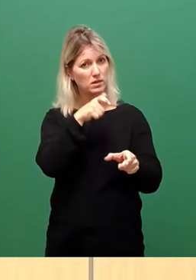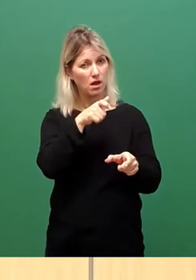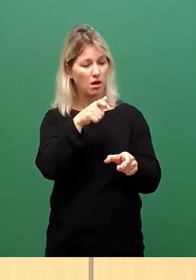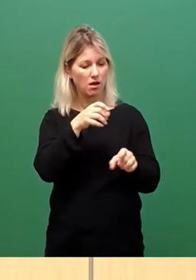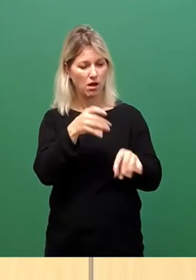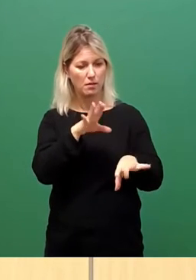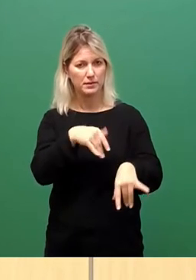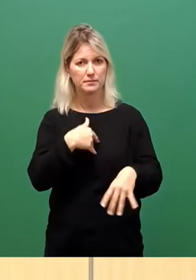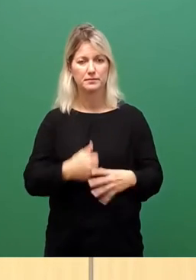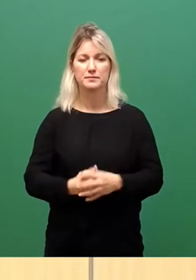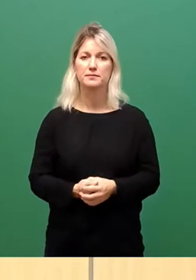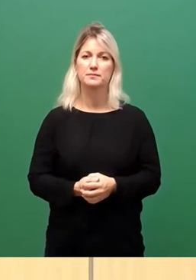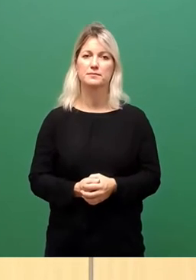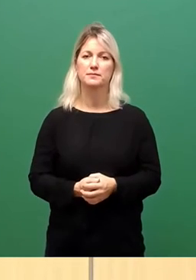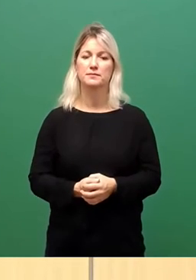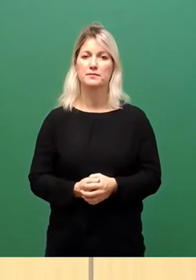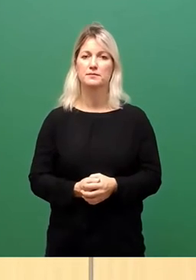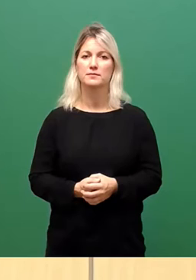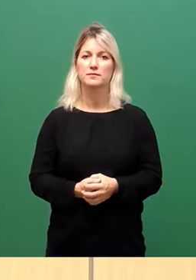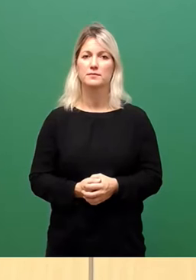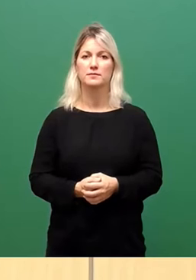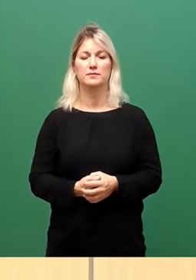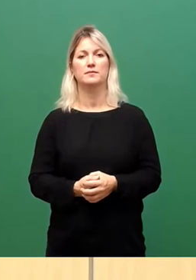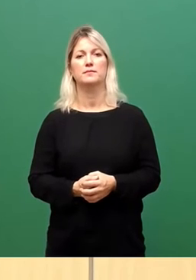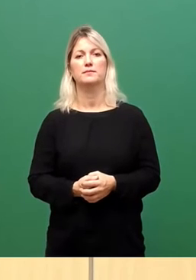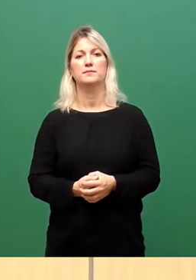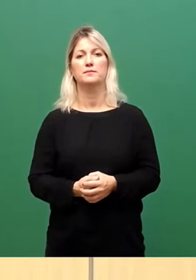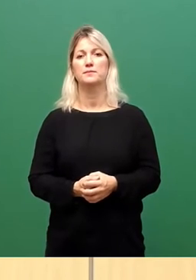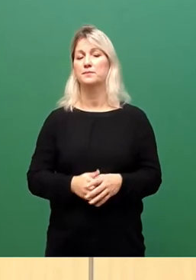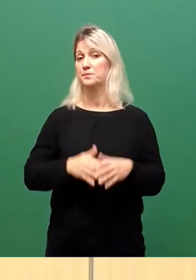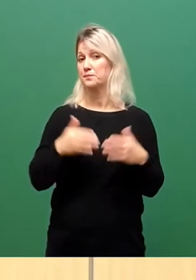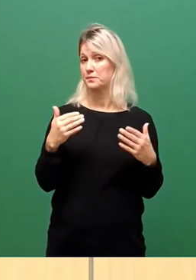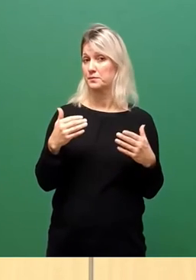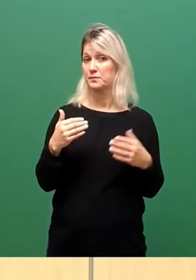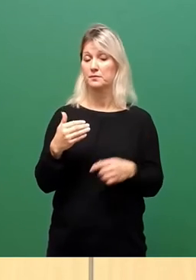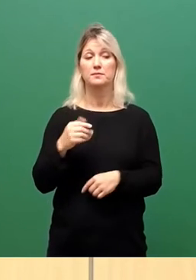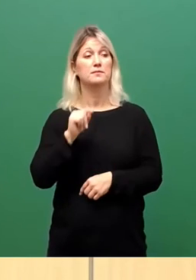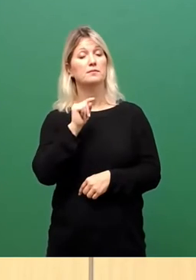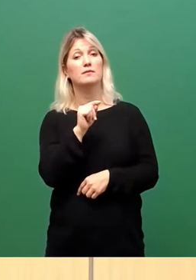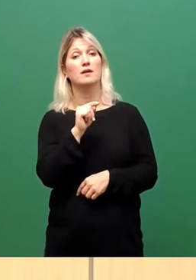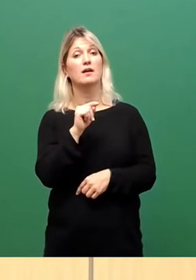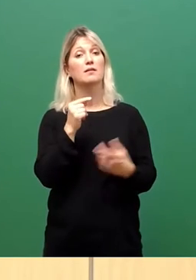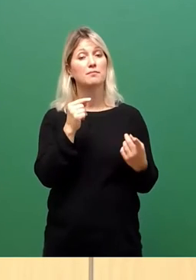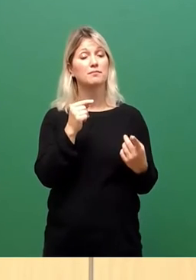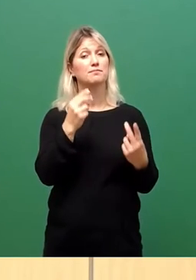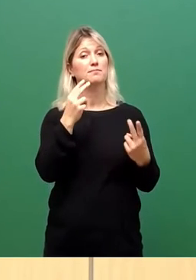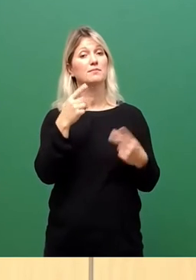Er wird dich mit seinen fittigen Decken und deine Zuversicht wird sein unter seinen Flügeln.